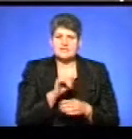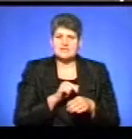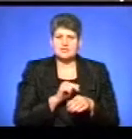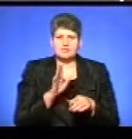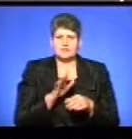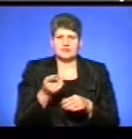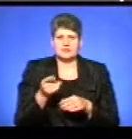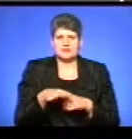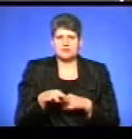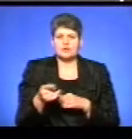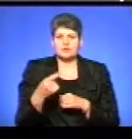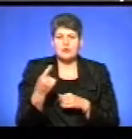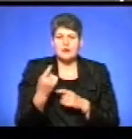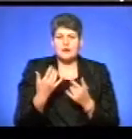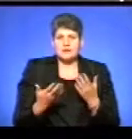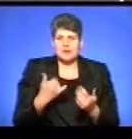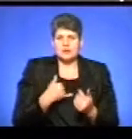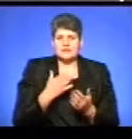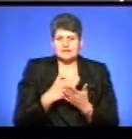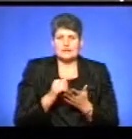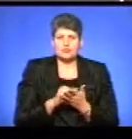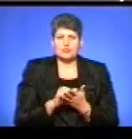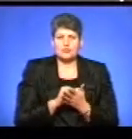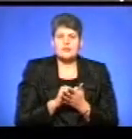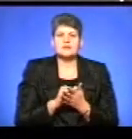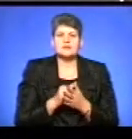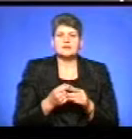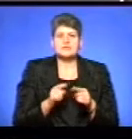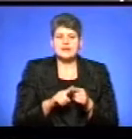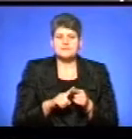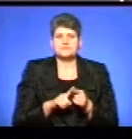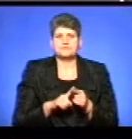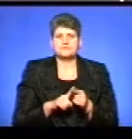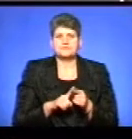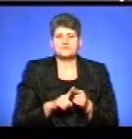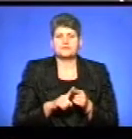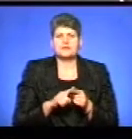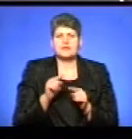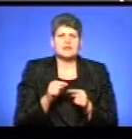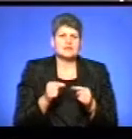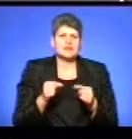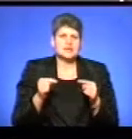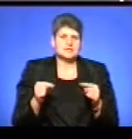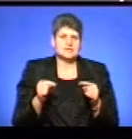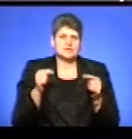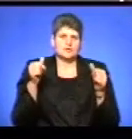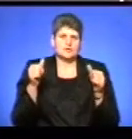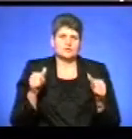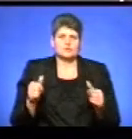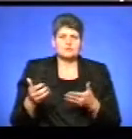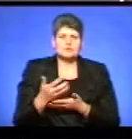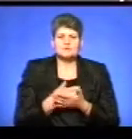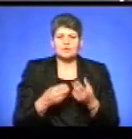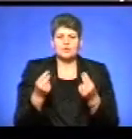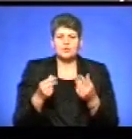Тернопільщини, але в нас є такі документи, зокрема, такі різні афіші про збір коштів на